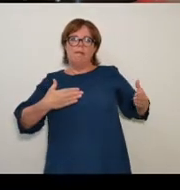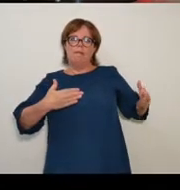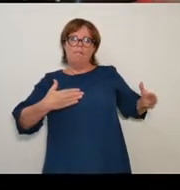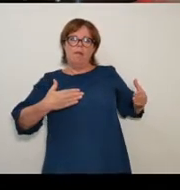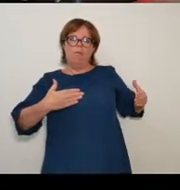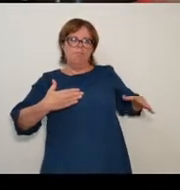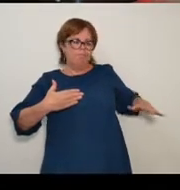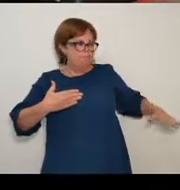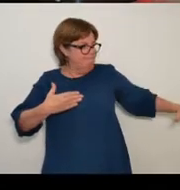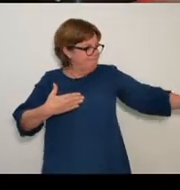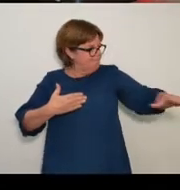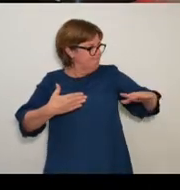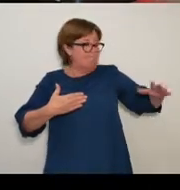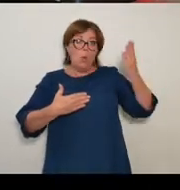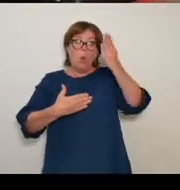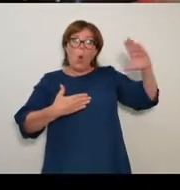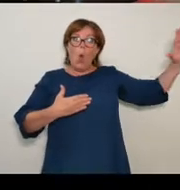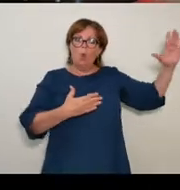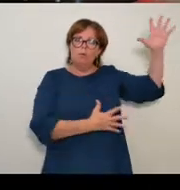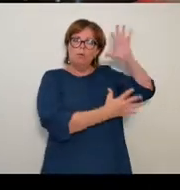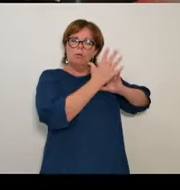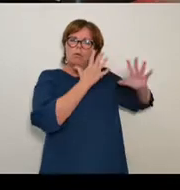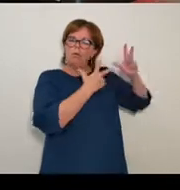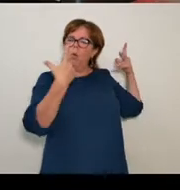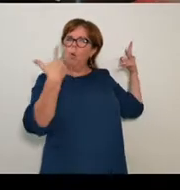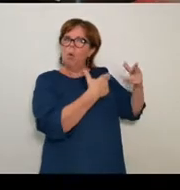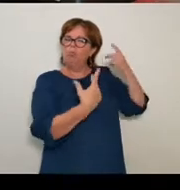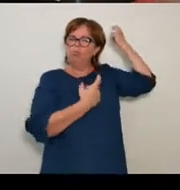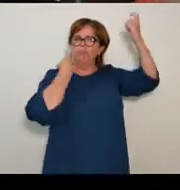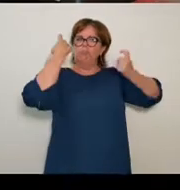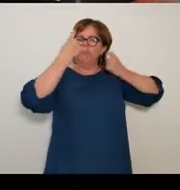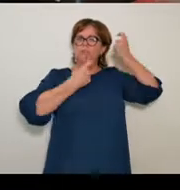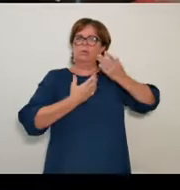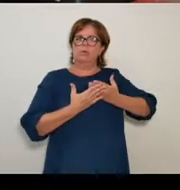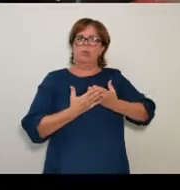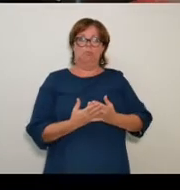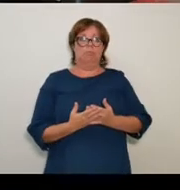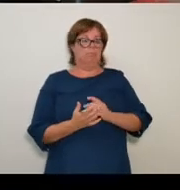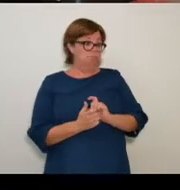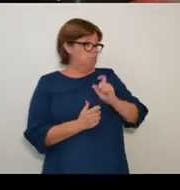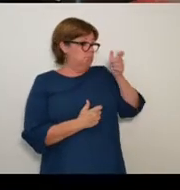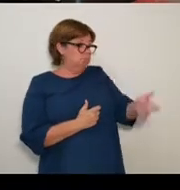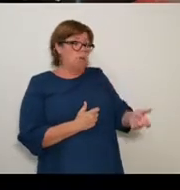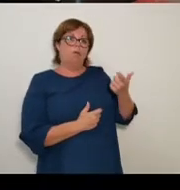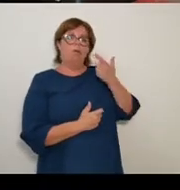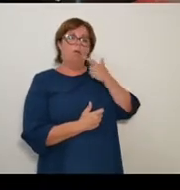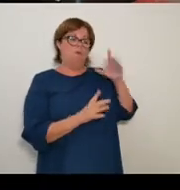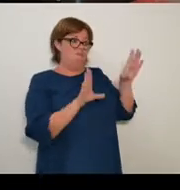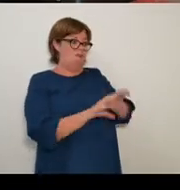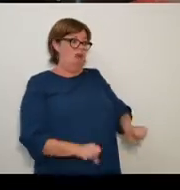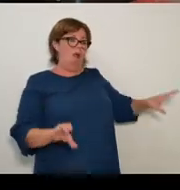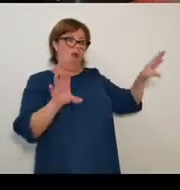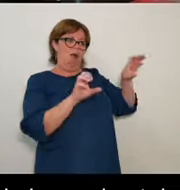fêche, en fait, de penser. Et pousse même à fabriquer indûment les filles et garçons